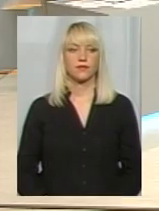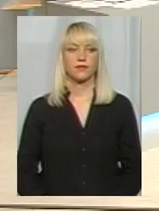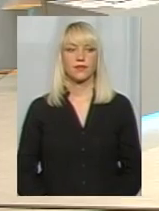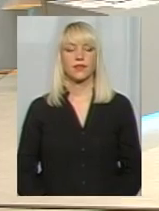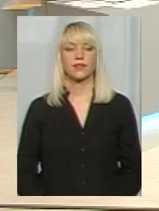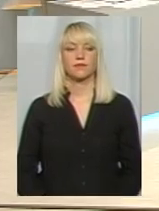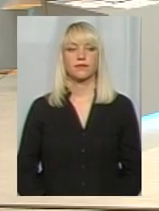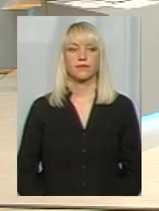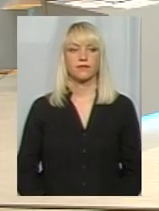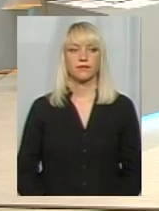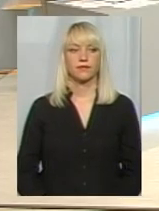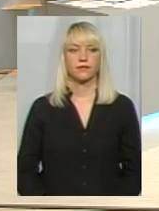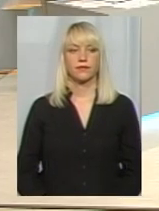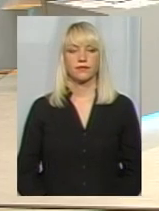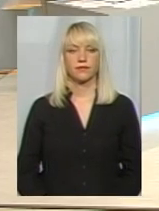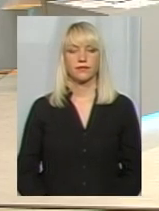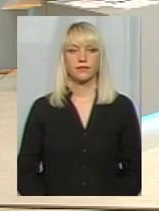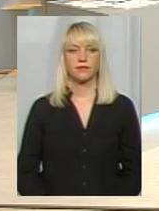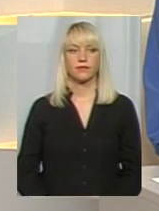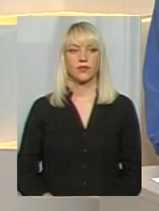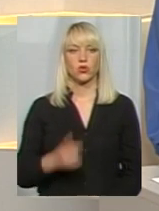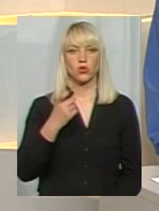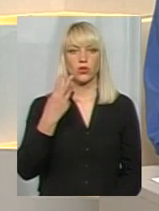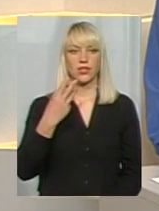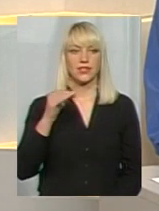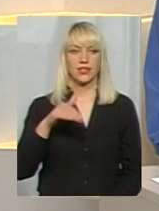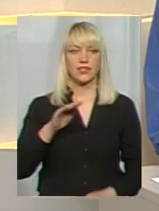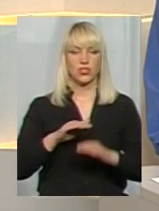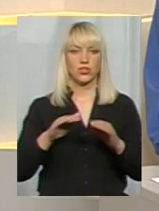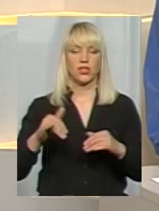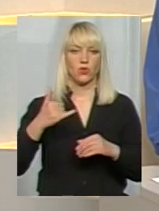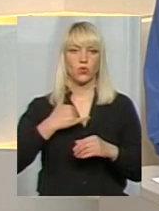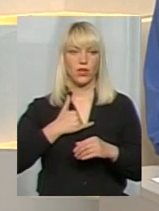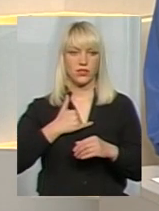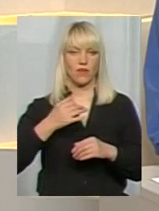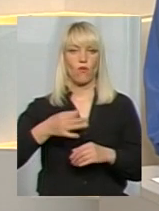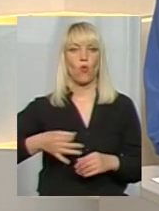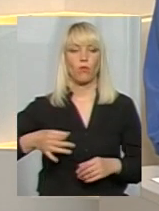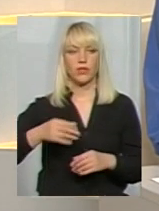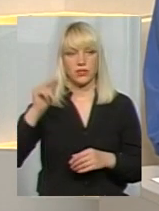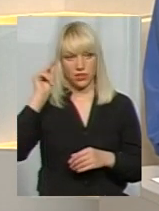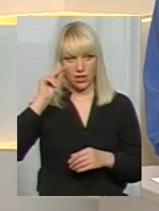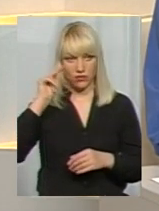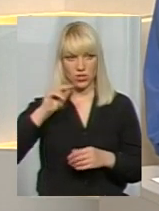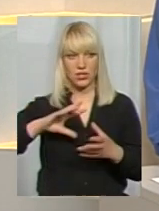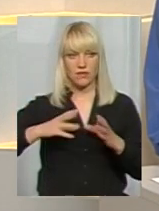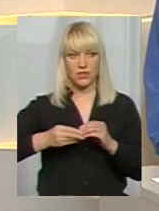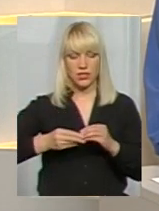Пані Тетяну, буквально, хвилинка, до завершення. 130 тисяч дітей у нас в області навчаються в